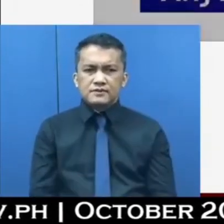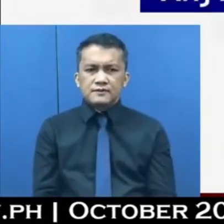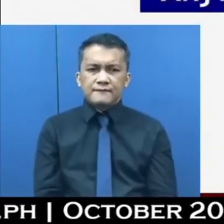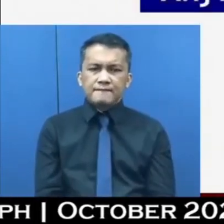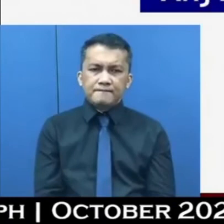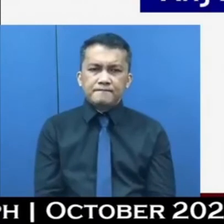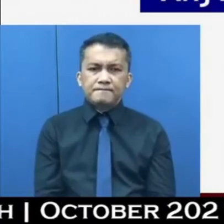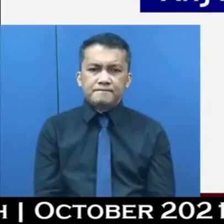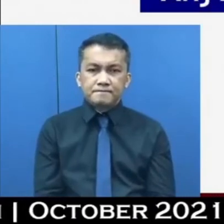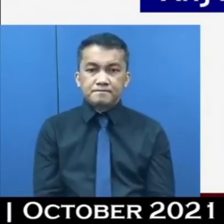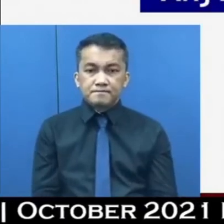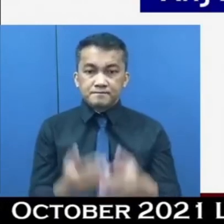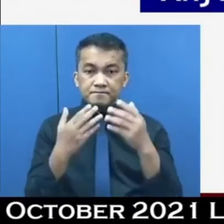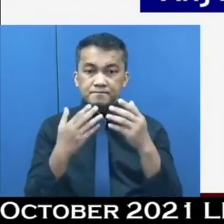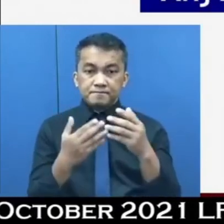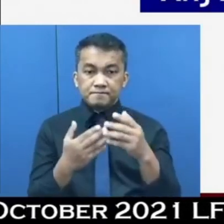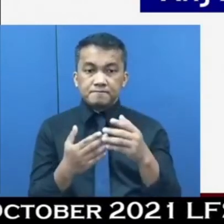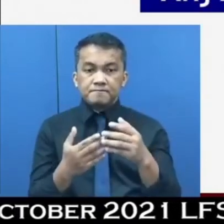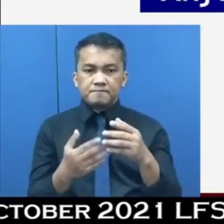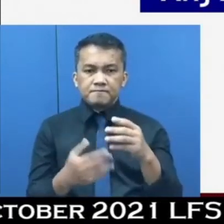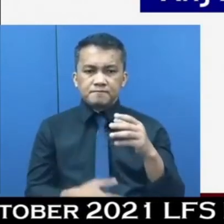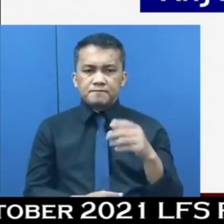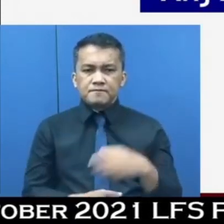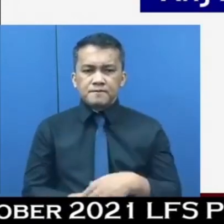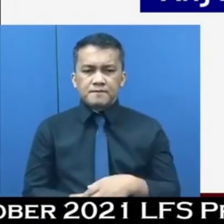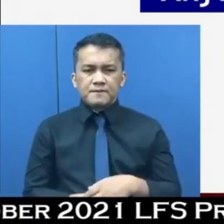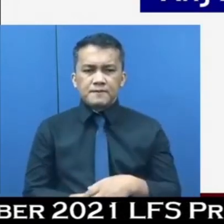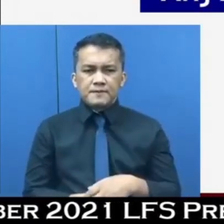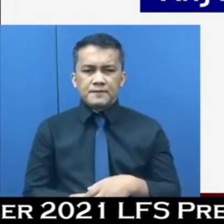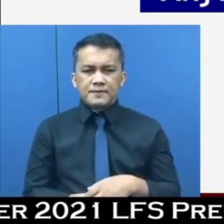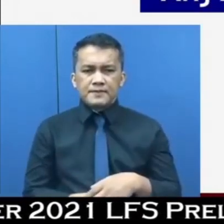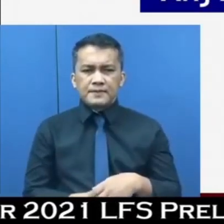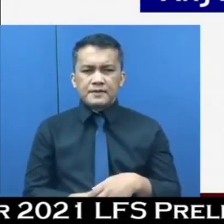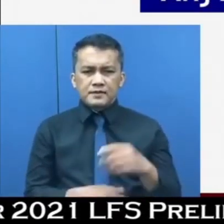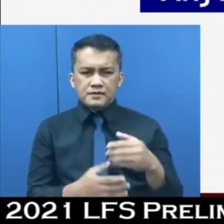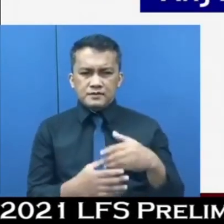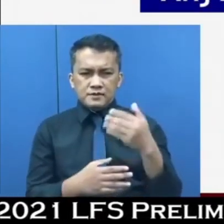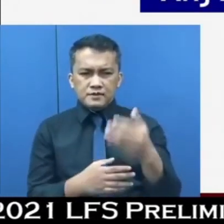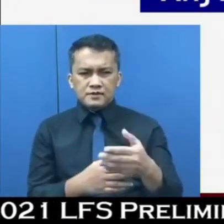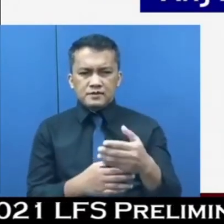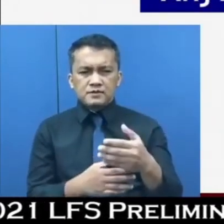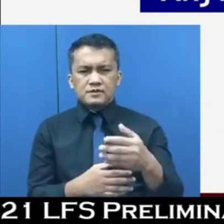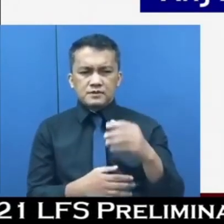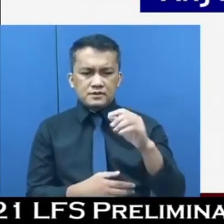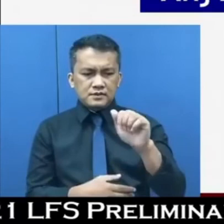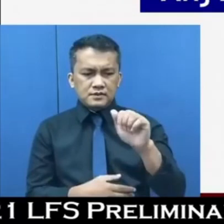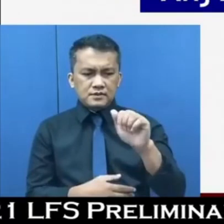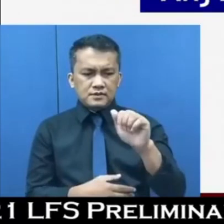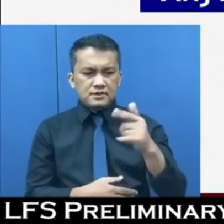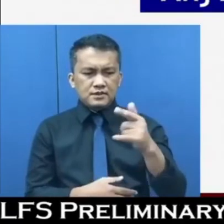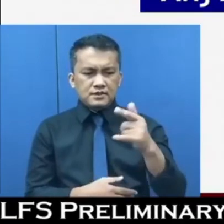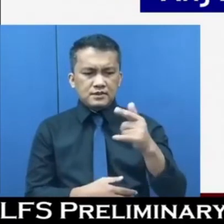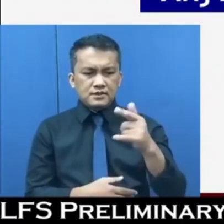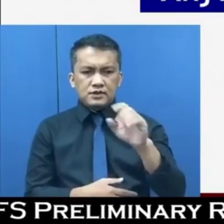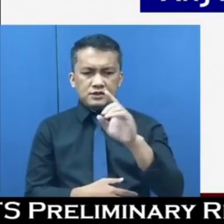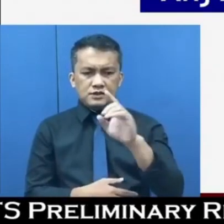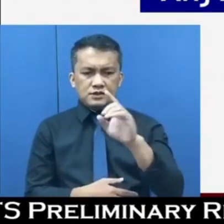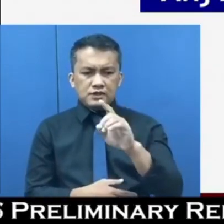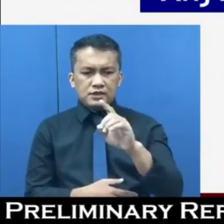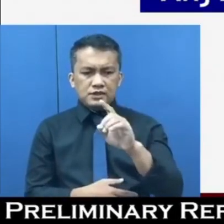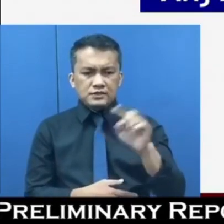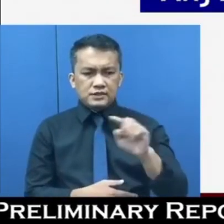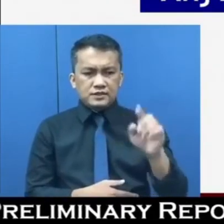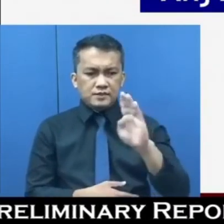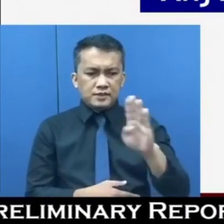Thank you NS Mapa meron naman po tayong tanong galing kay Mr. Alan Gatos of DZBB related po